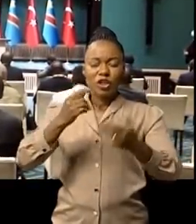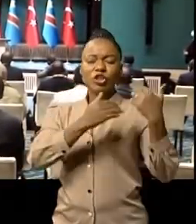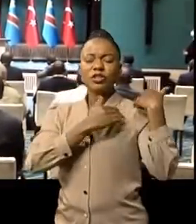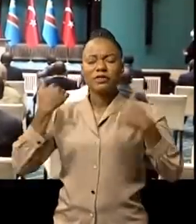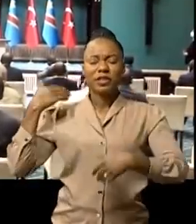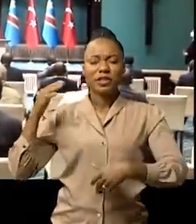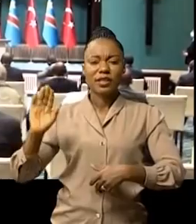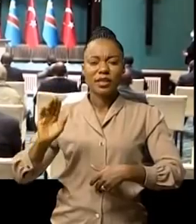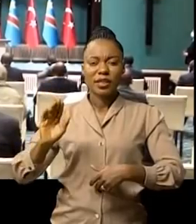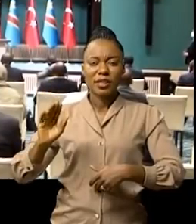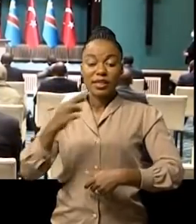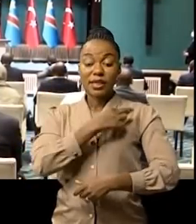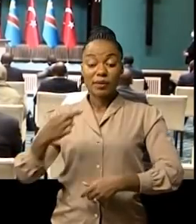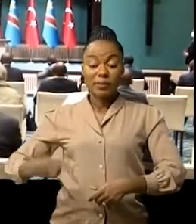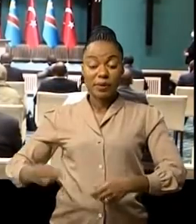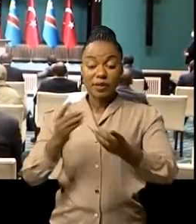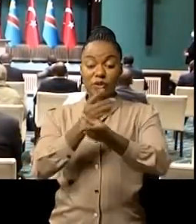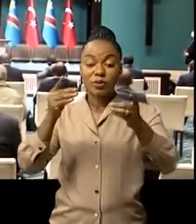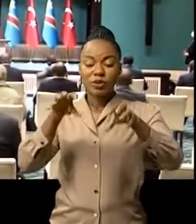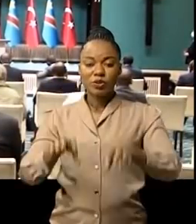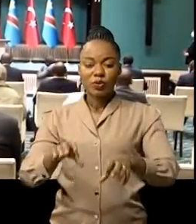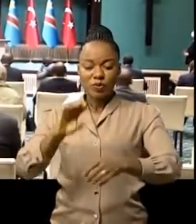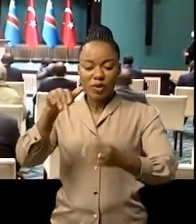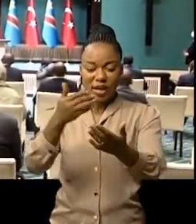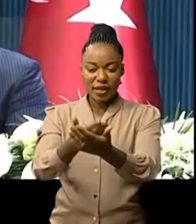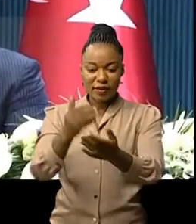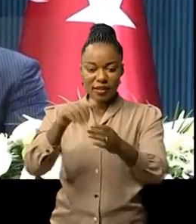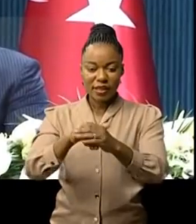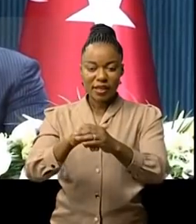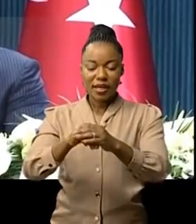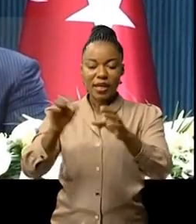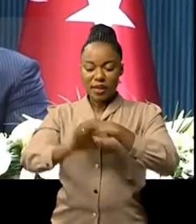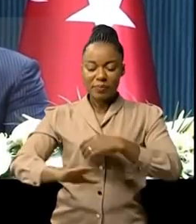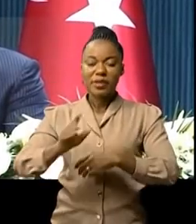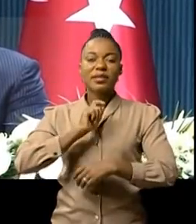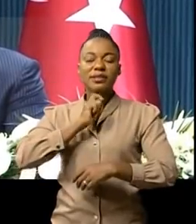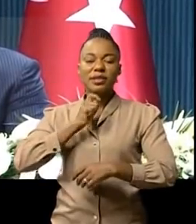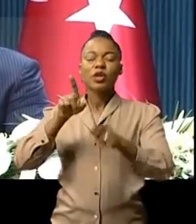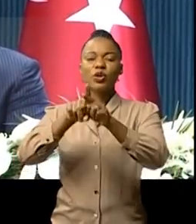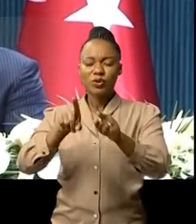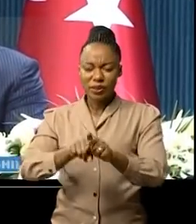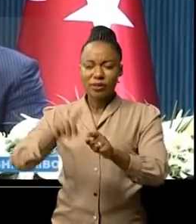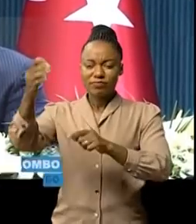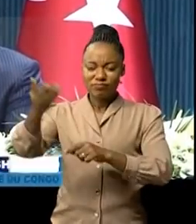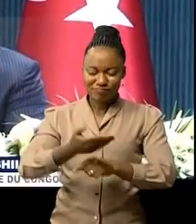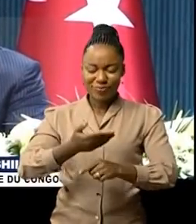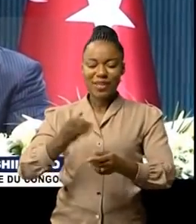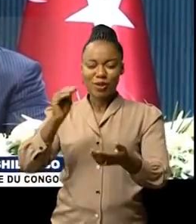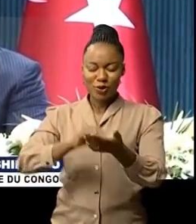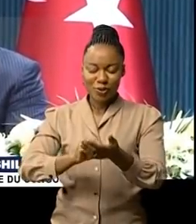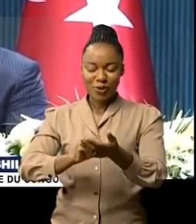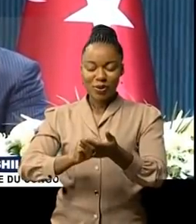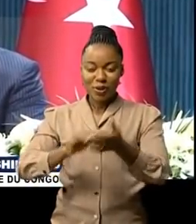Congo arrive en Turquie et en plus coiffé de la casquette de président en